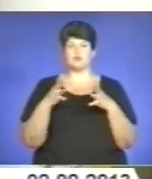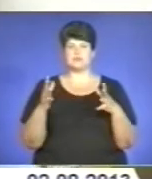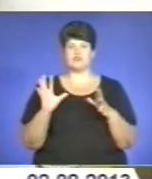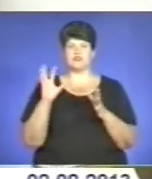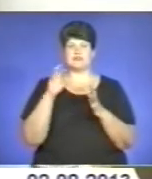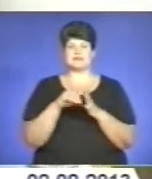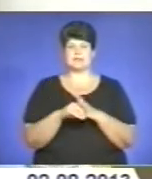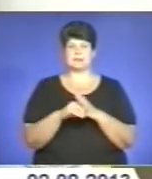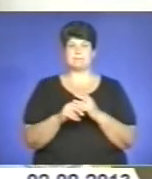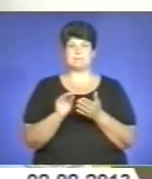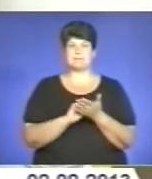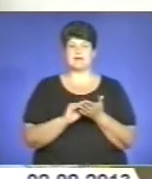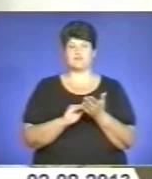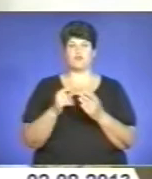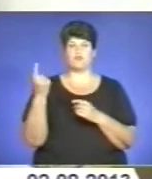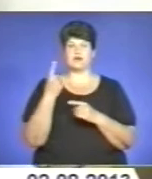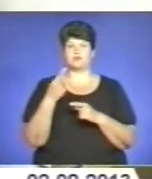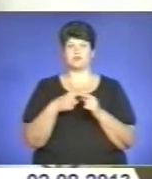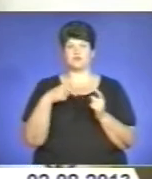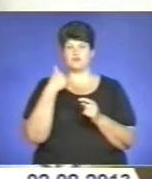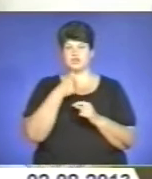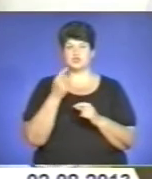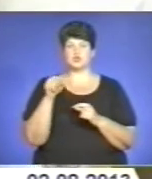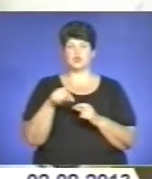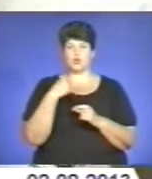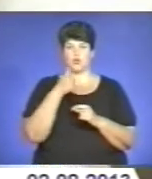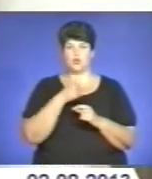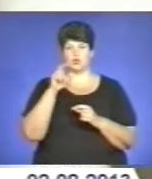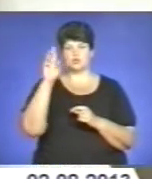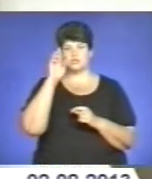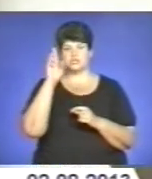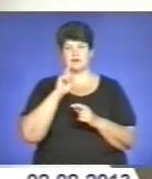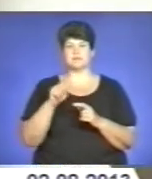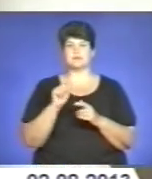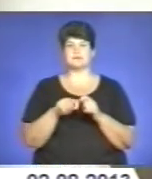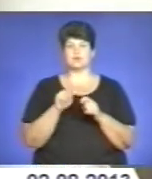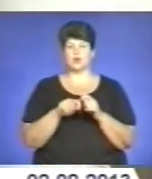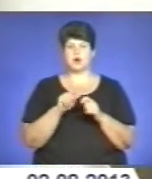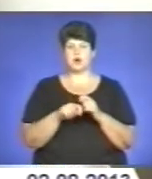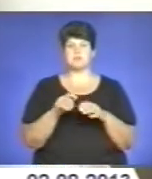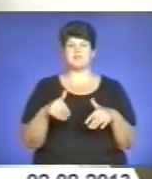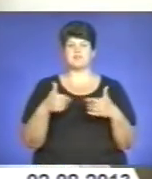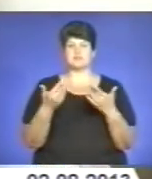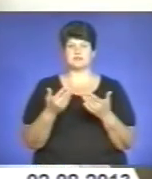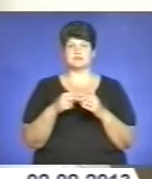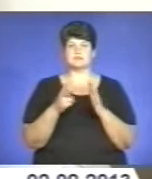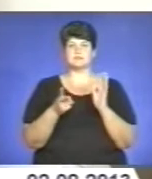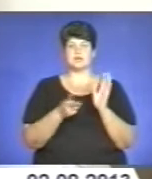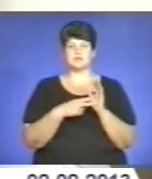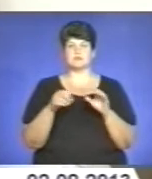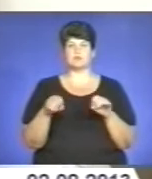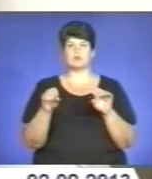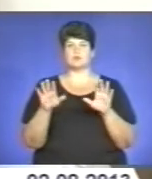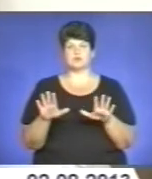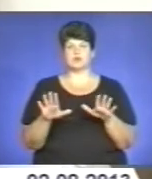приписів у першому півріччі цього року державними інспекторами винесено 17 постанов